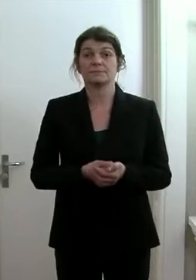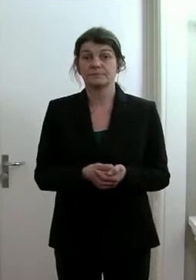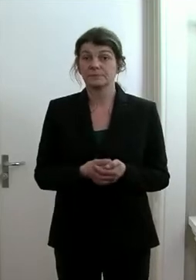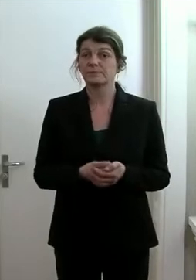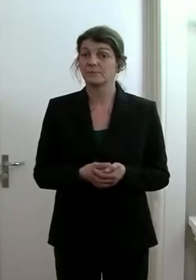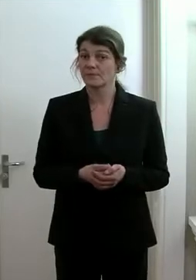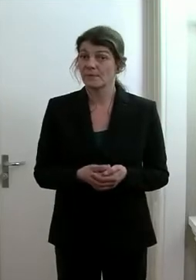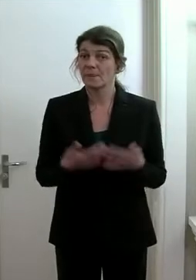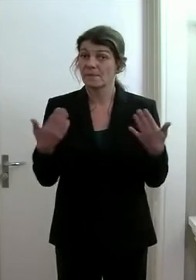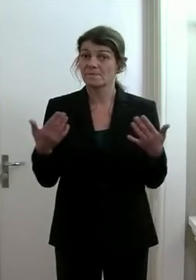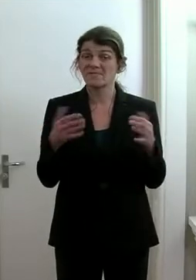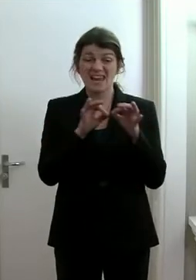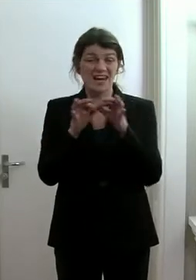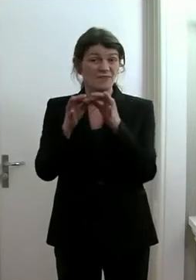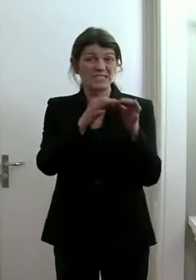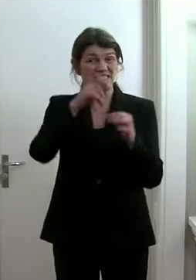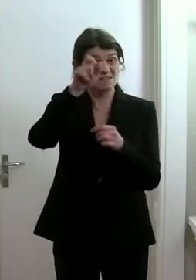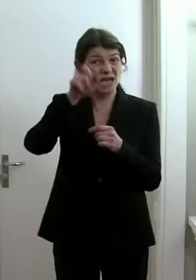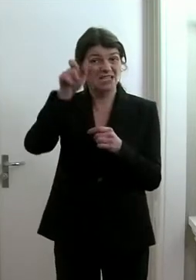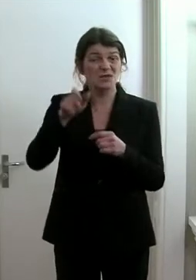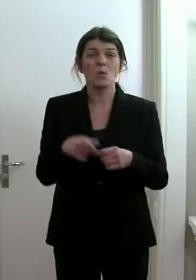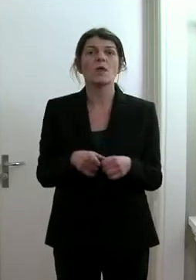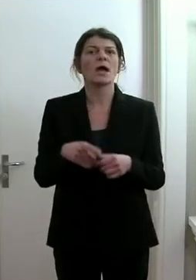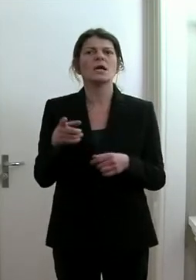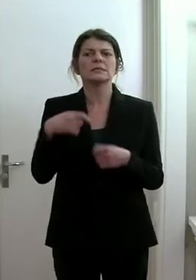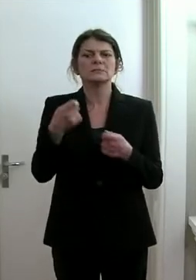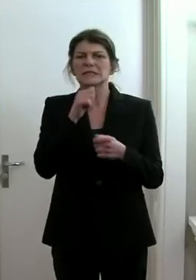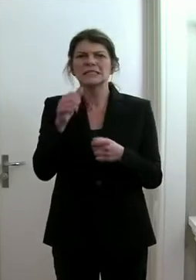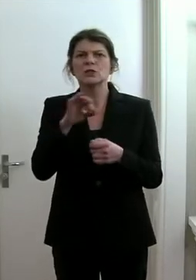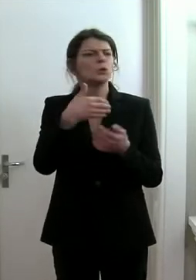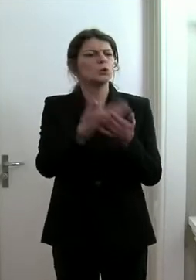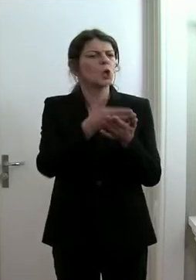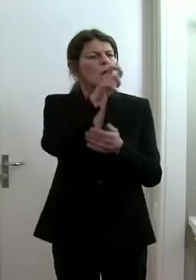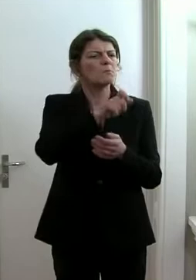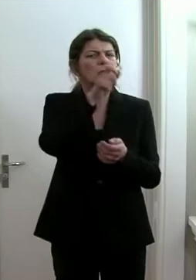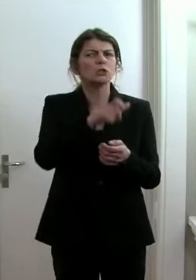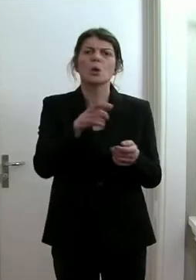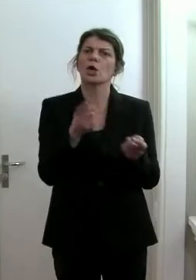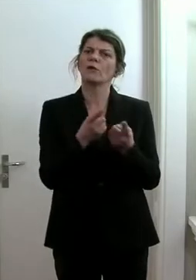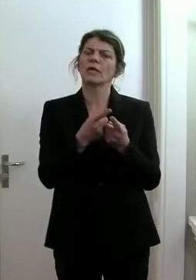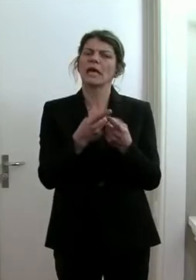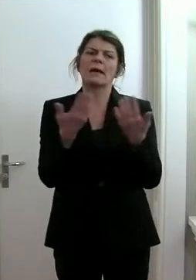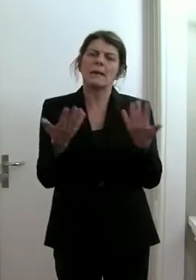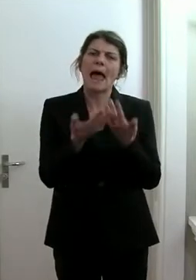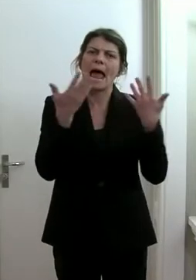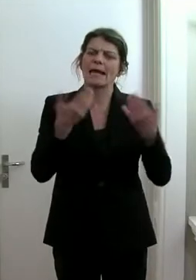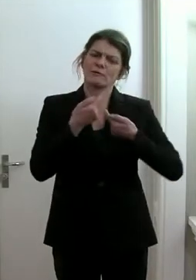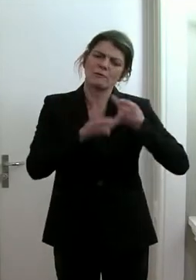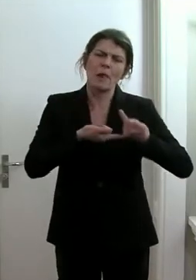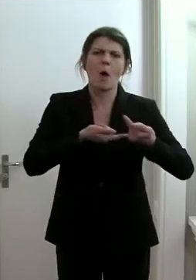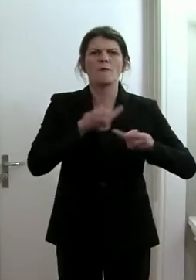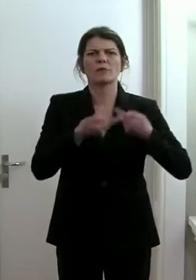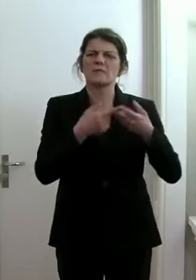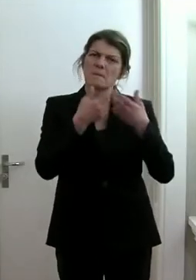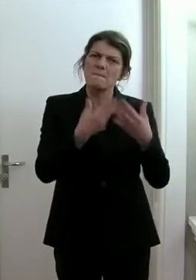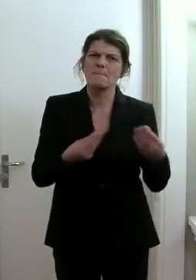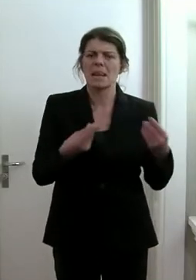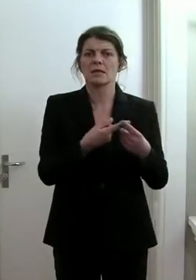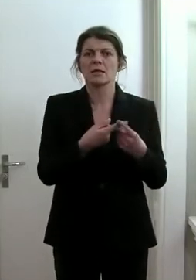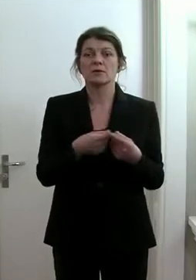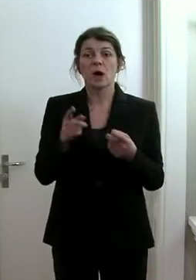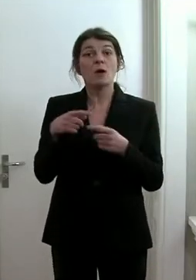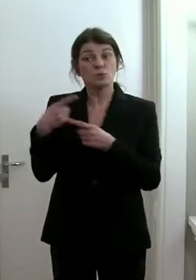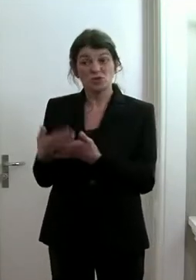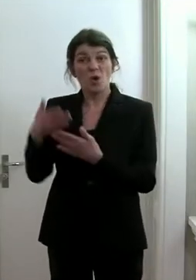Die Infizierten teilen sich eben nicht nur auf in solche, die einen milden Verlauf haben und solche, die